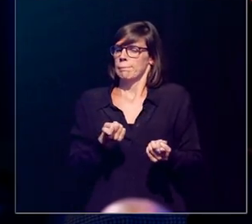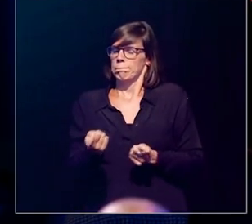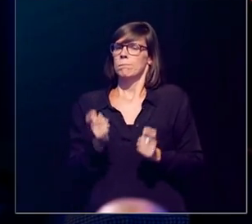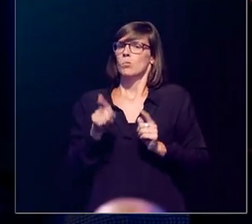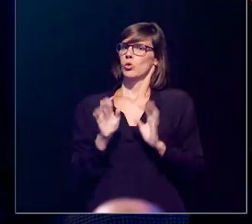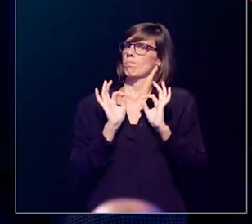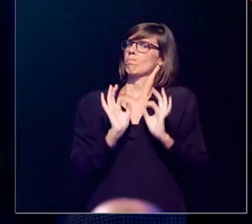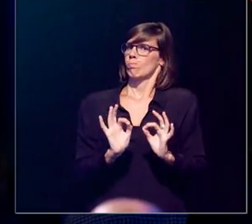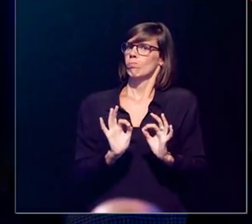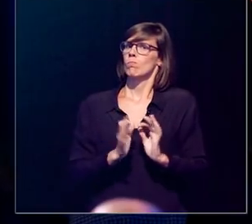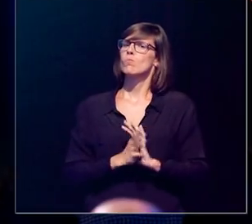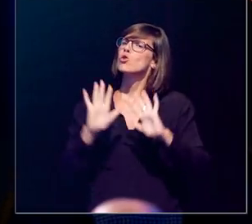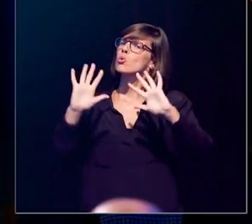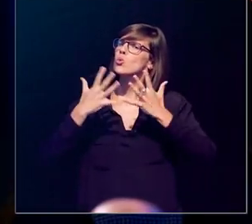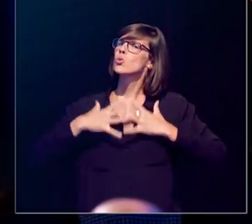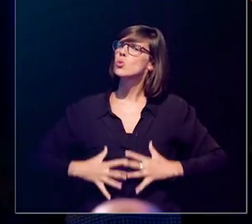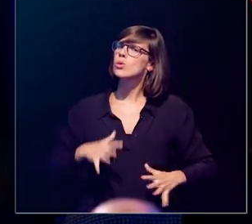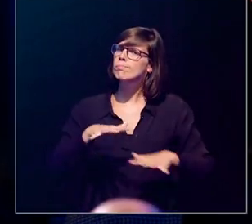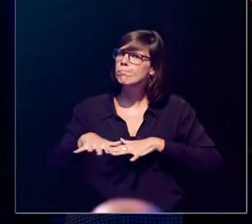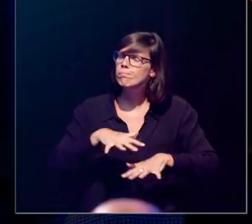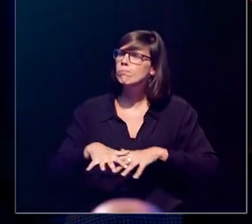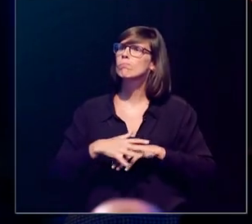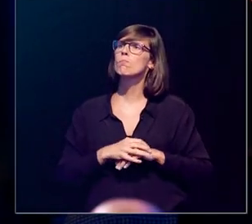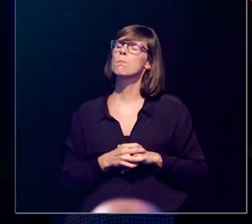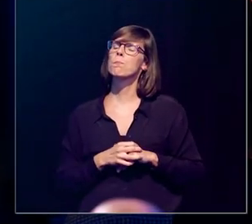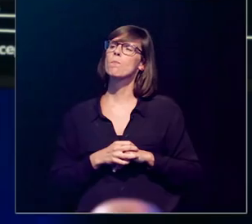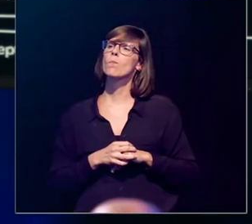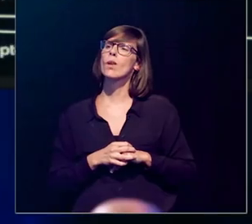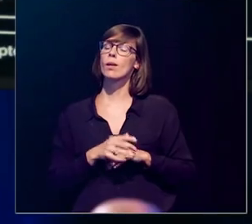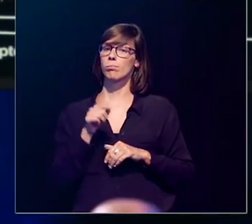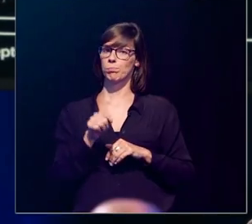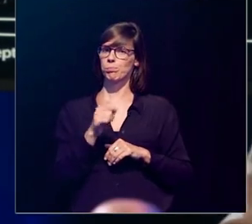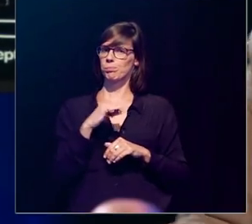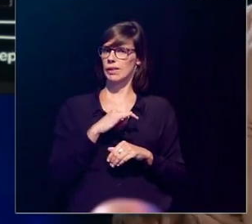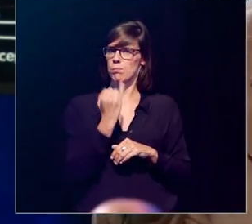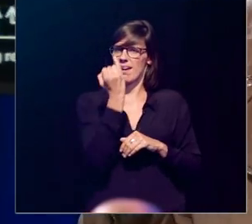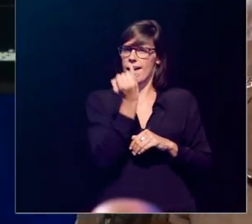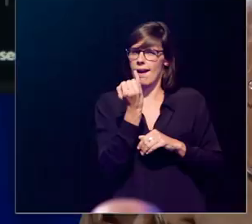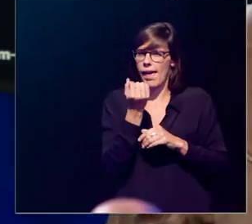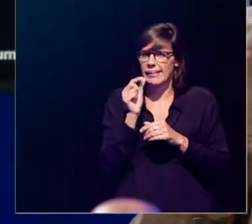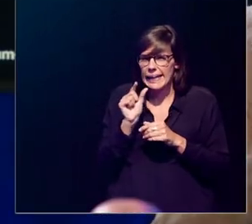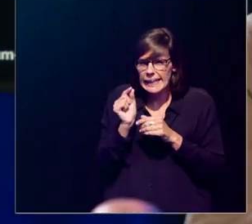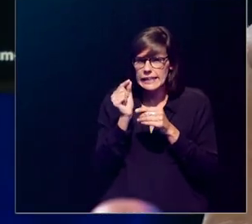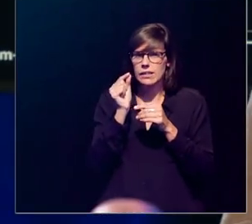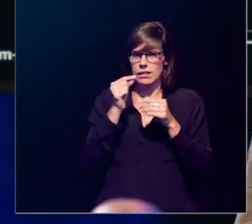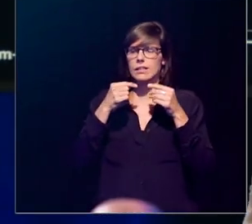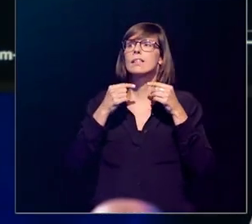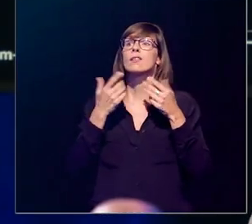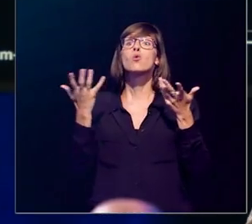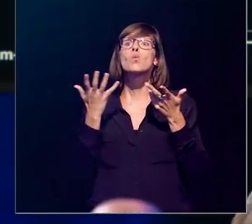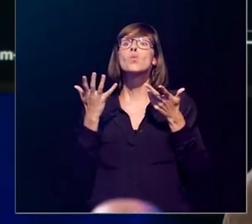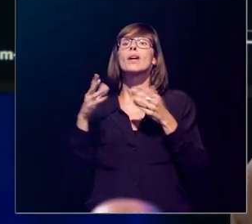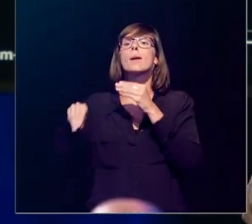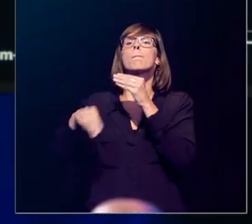zeer, zeer strikt geregeld. Hoe wordt dat geregeld? Dat wordt geregeld door kleine kliertjes.